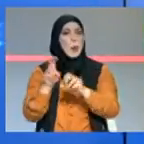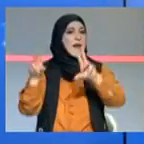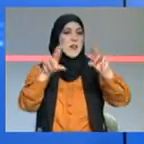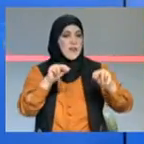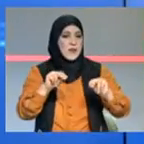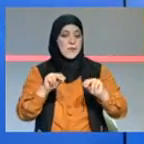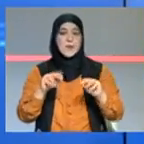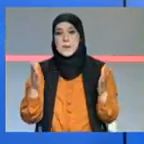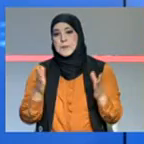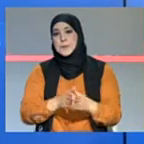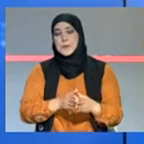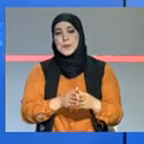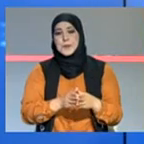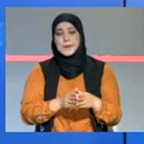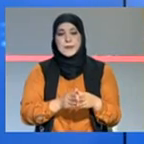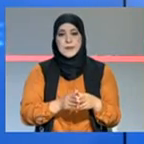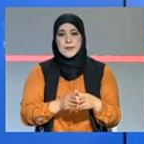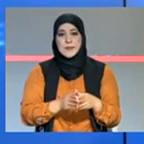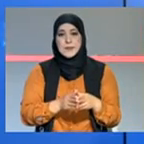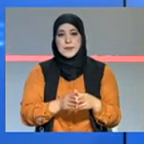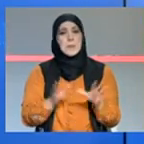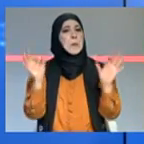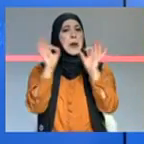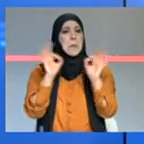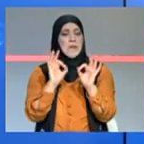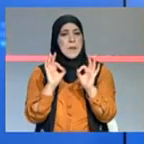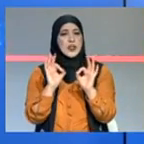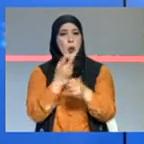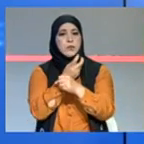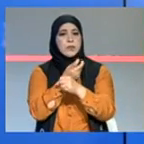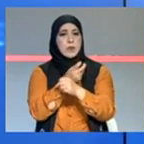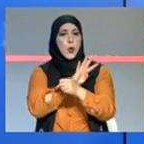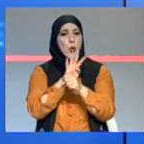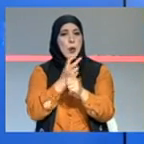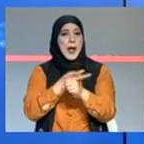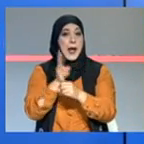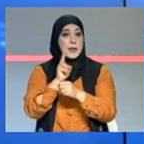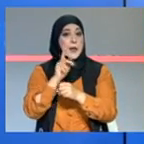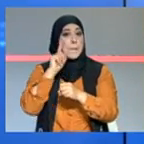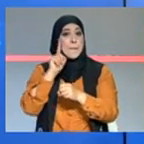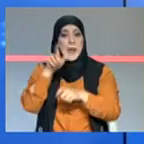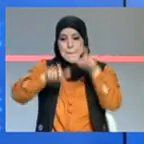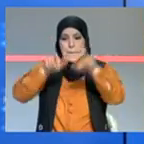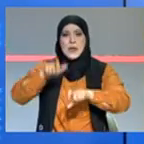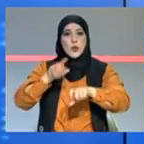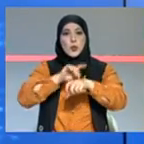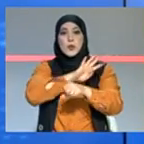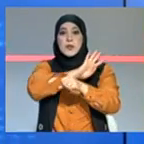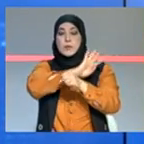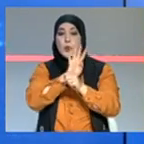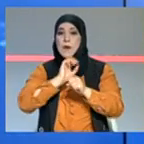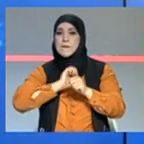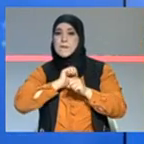بسلالة هذه الجديدة لا يوجد حالات أخطر لكن الحالات يكون العداد متاحهم أكبر على ذلك الناس تخاف منه